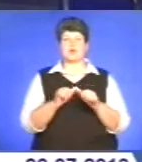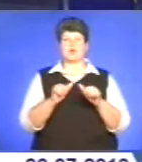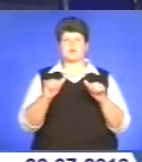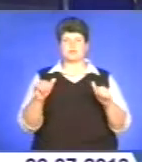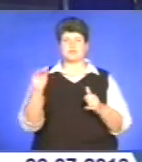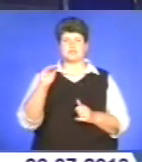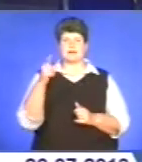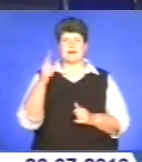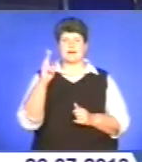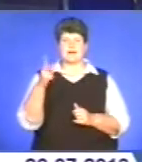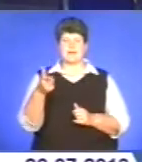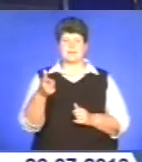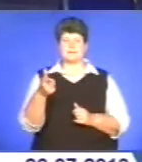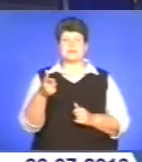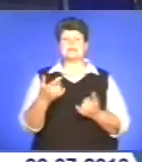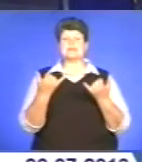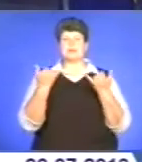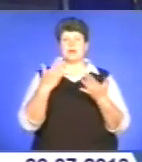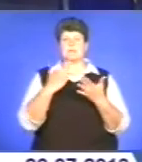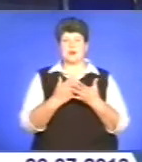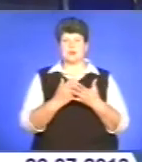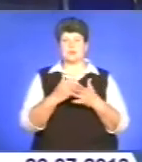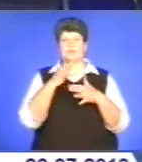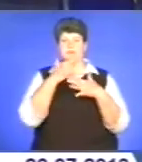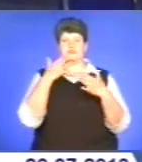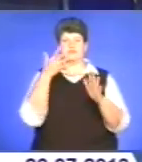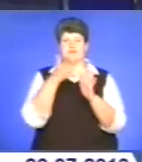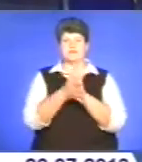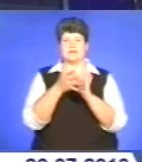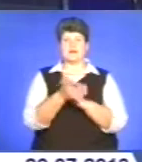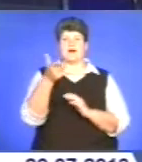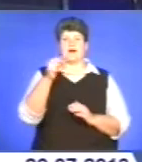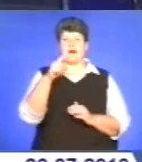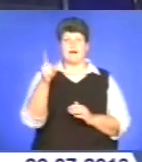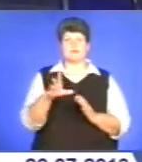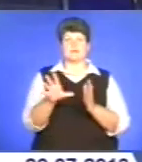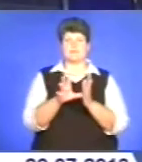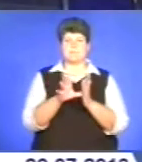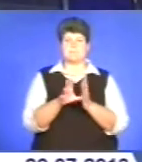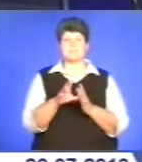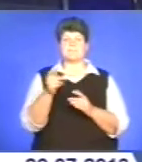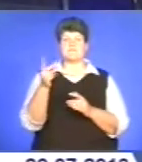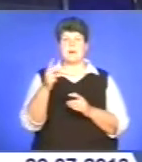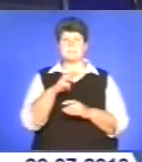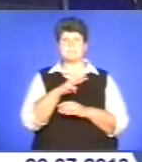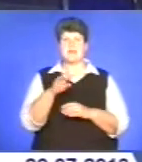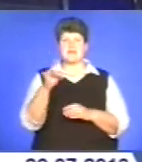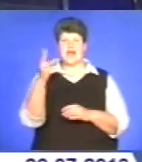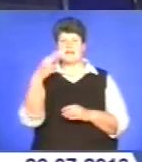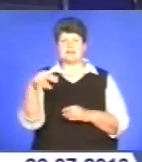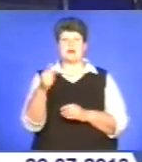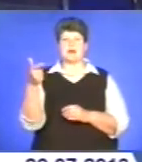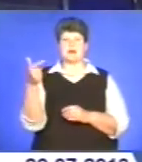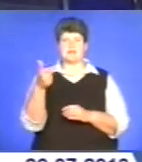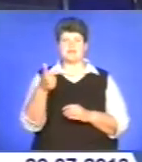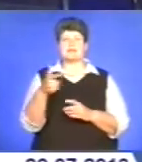господарства. Натомість маємо сукупність витрат за газ та електроенергію – півтора мільярда гривень. Із загальним бюджетом